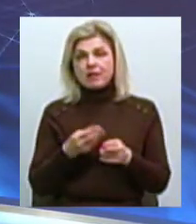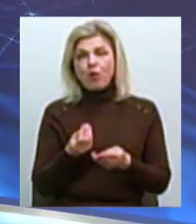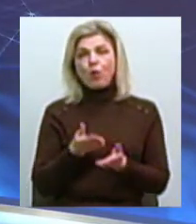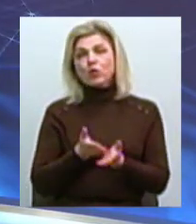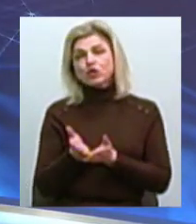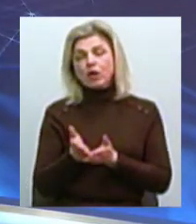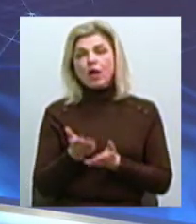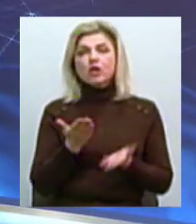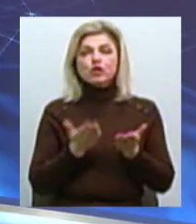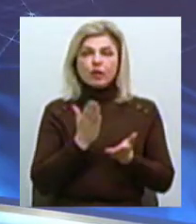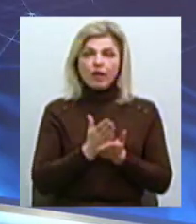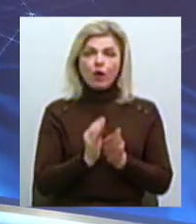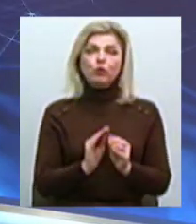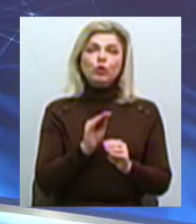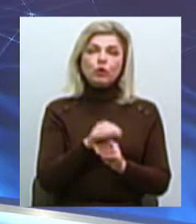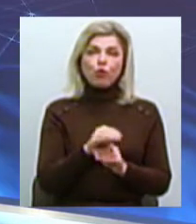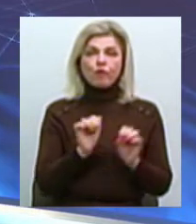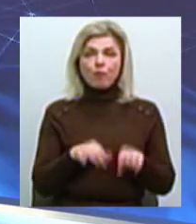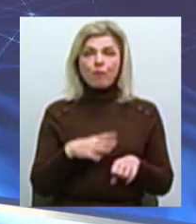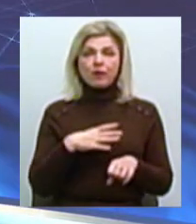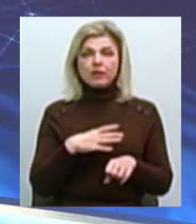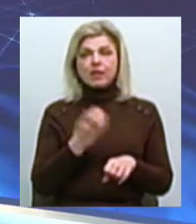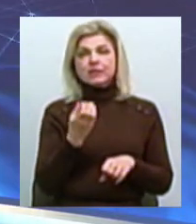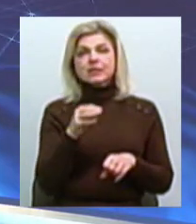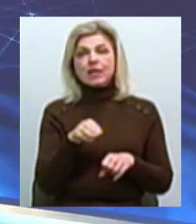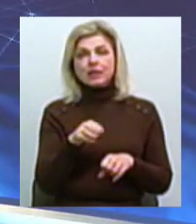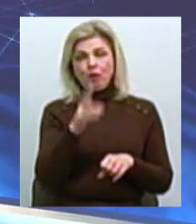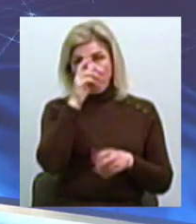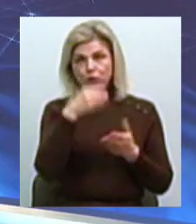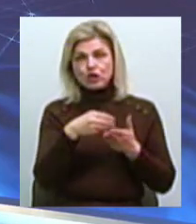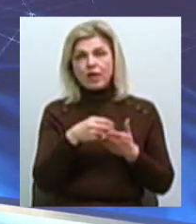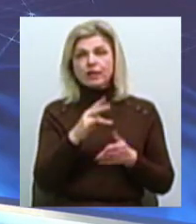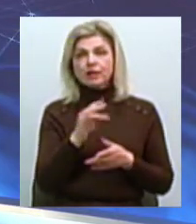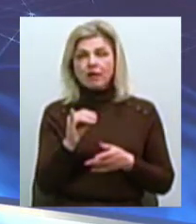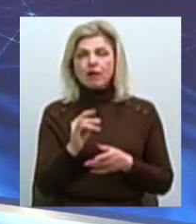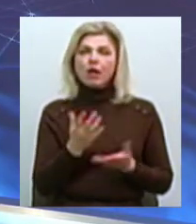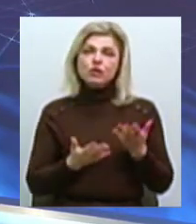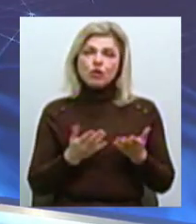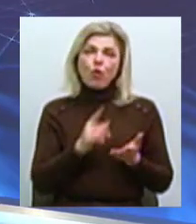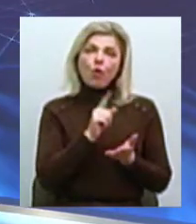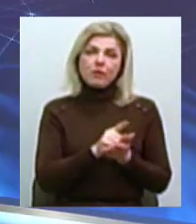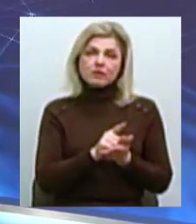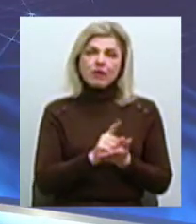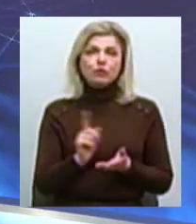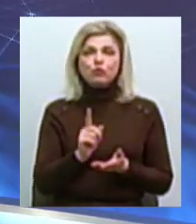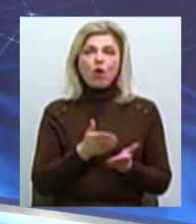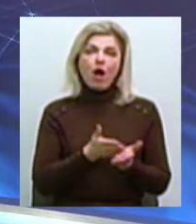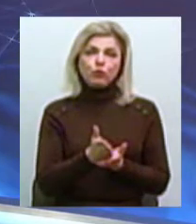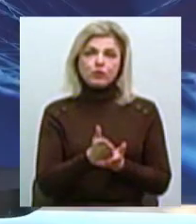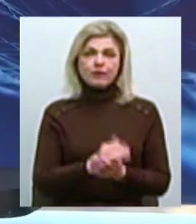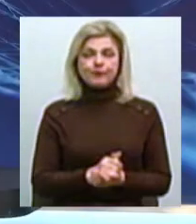Чи є додаткові якісь, можливо, статті бюджетні? Чи обов'язково з якихось інших галузей?